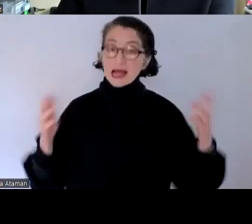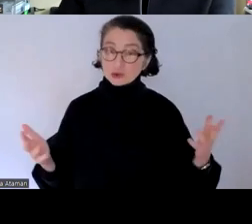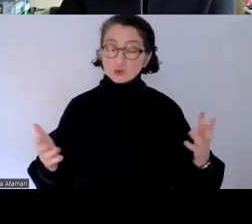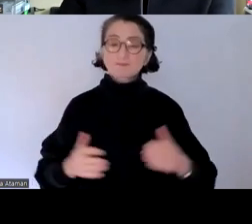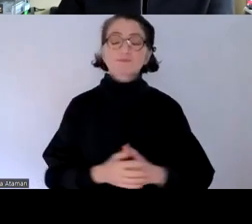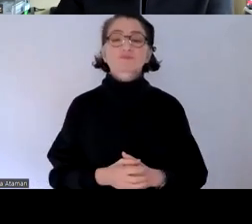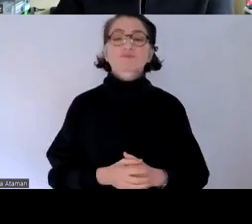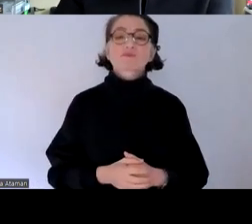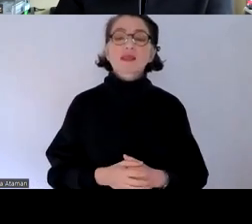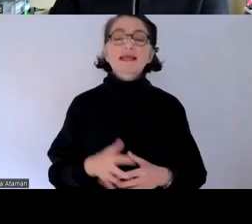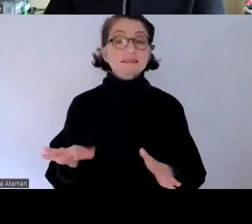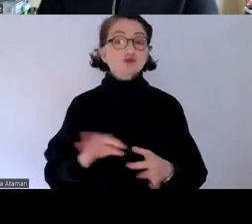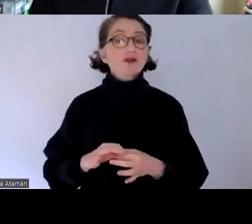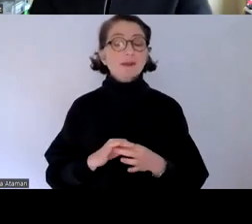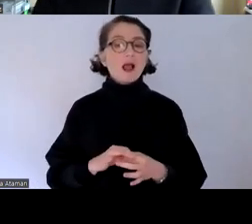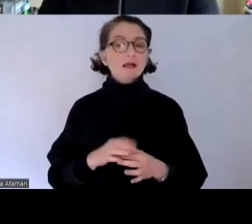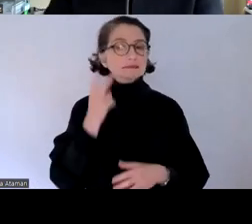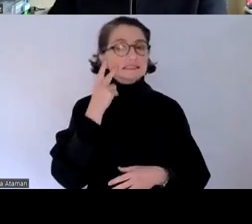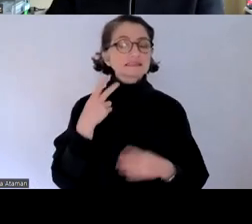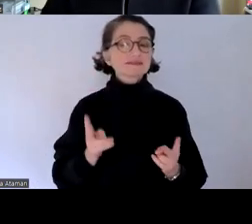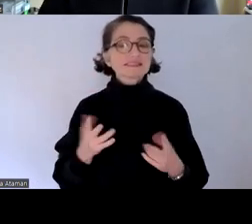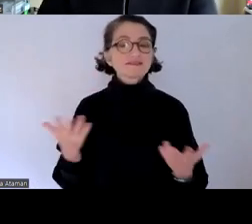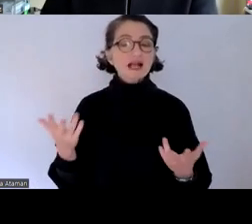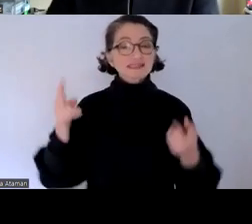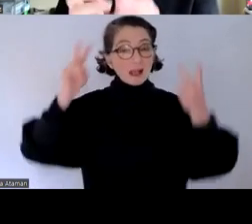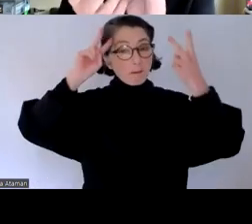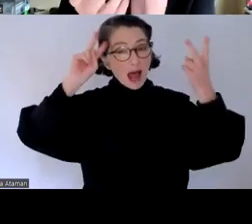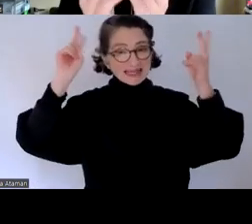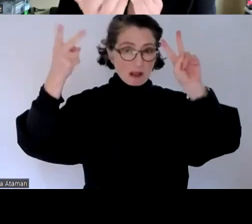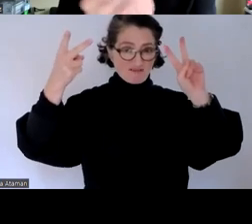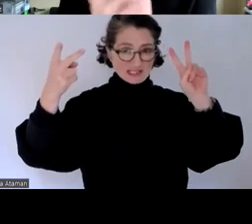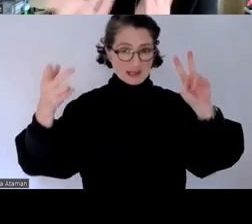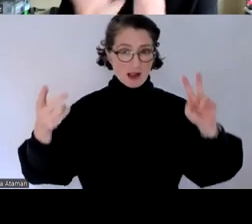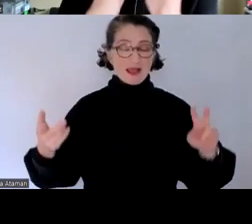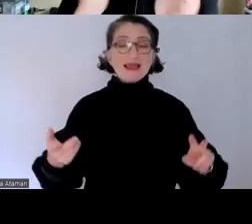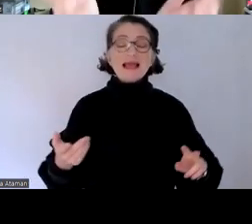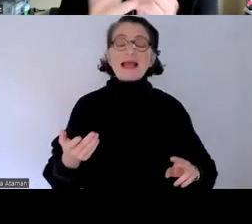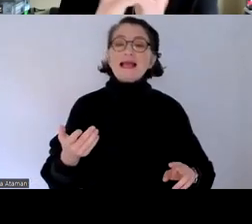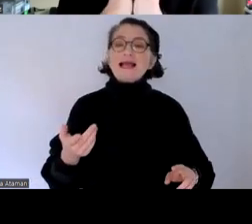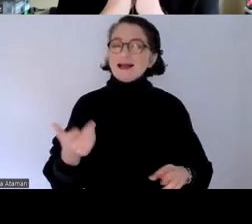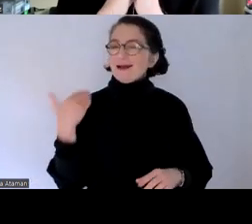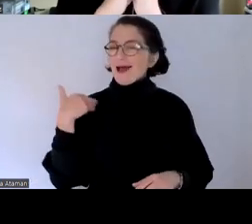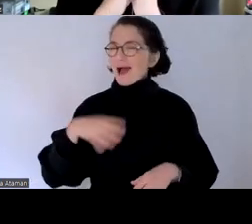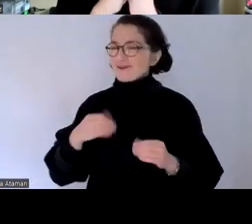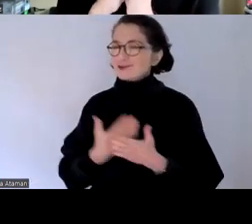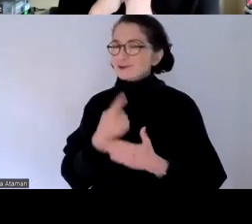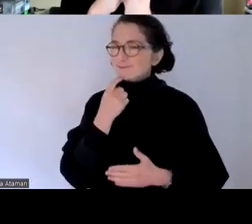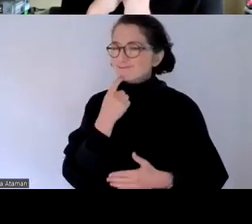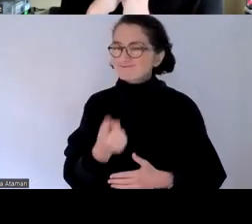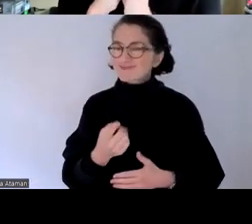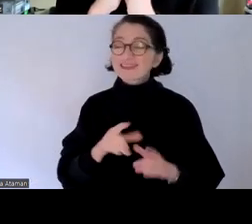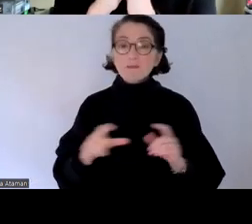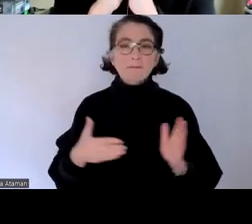wichtig dass sie genau dieser paradigmen wechsel den ich ursprünglich ihnen auch schon mal benannt hatte bei dem thema der